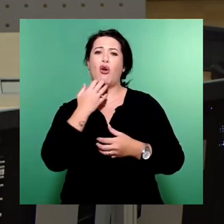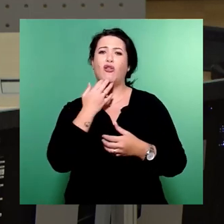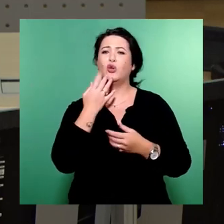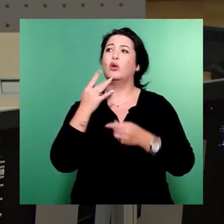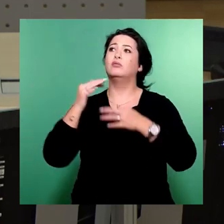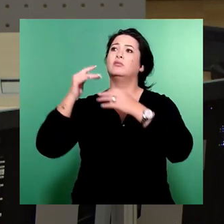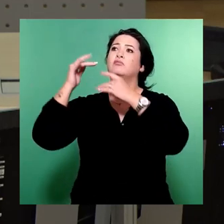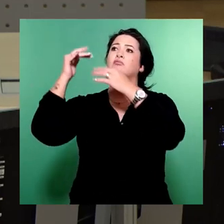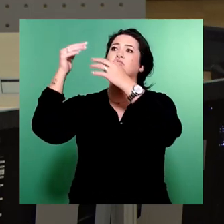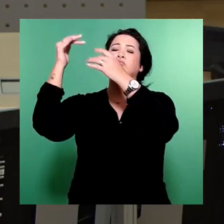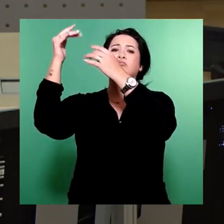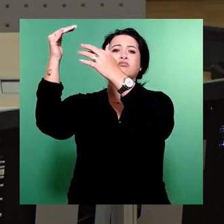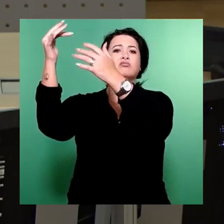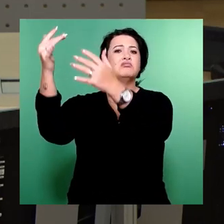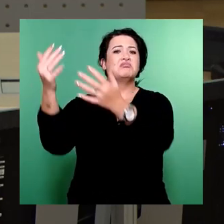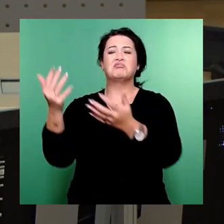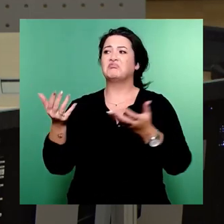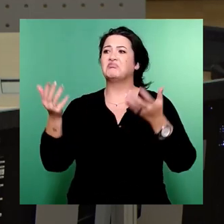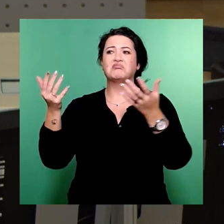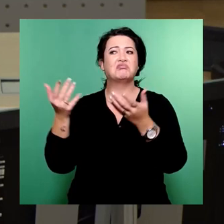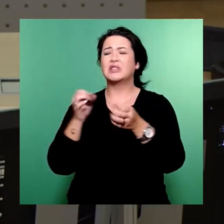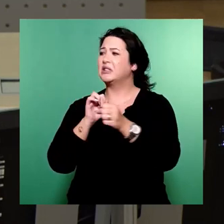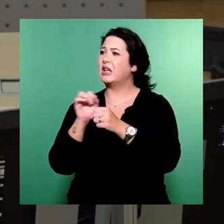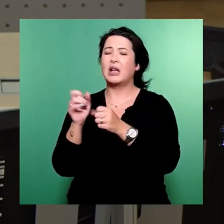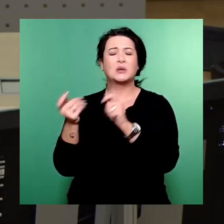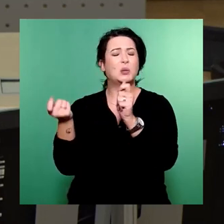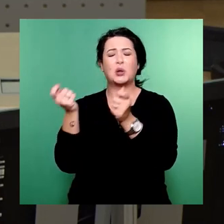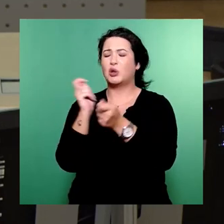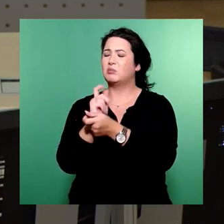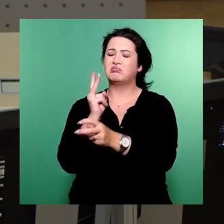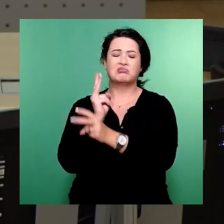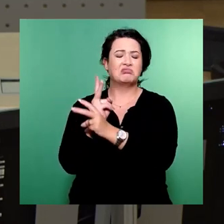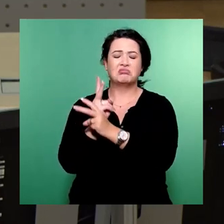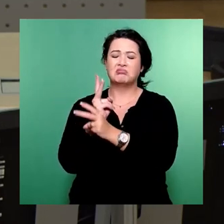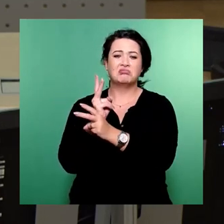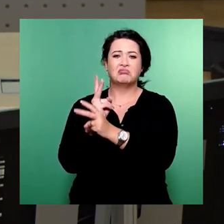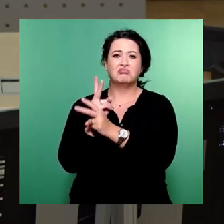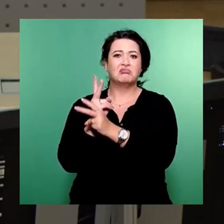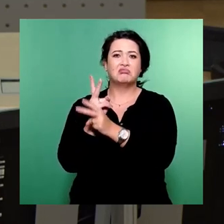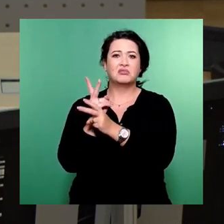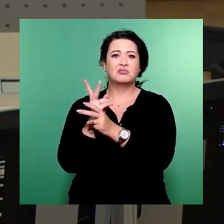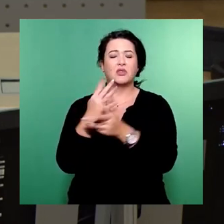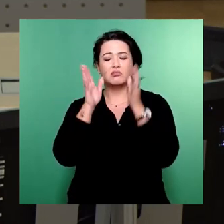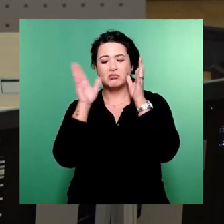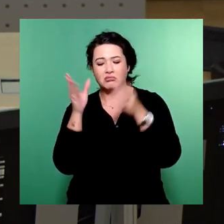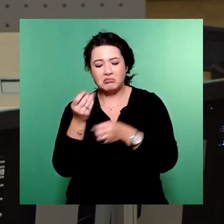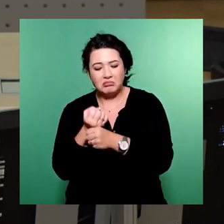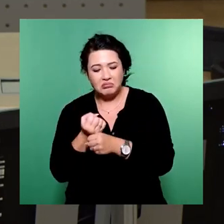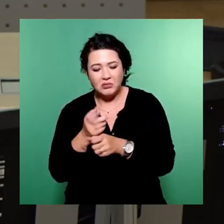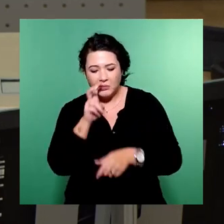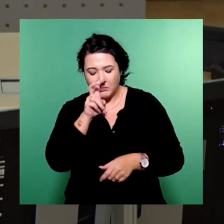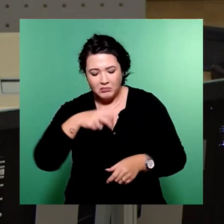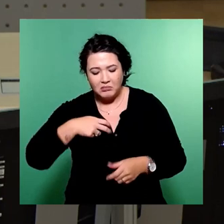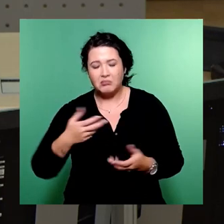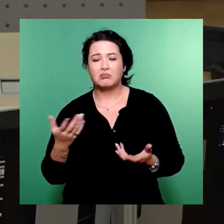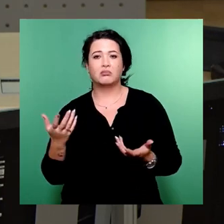siehst sie sieben Jahre später und sie wandeln wie die Schatten, still und kalt, sind wie ein Boden, den der Feind mit Salz besäte, dass